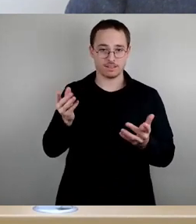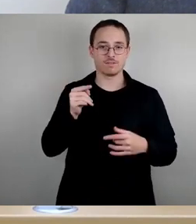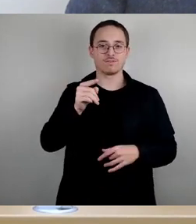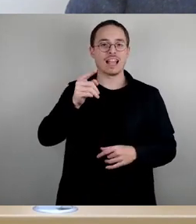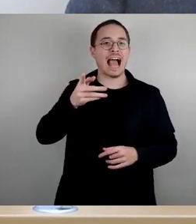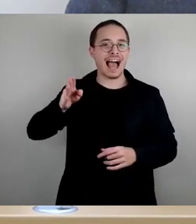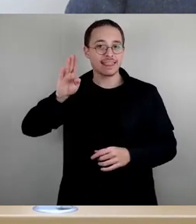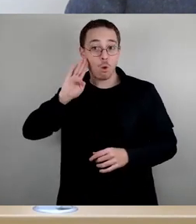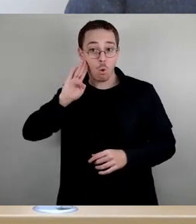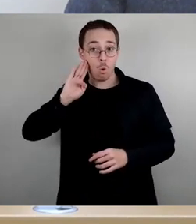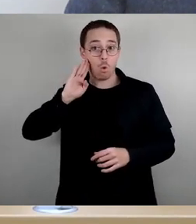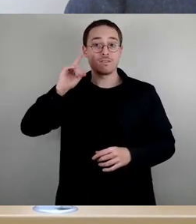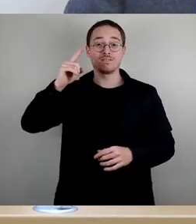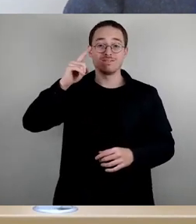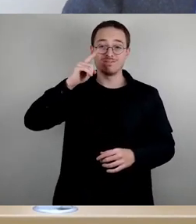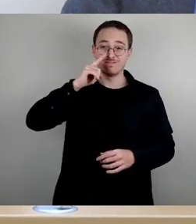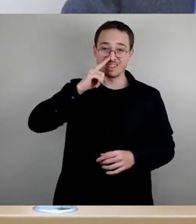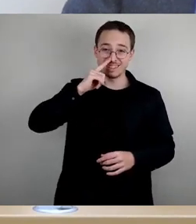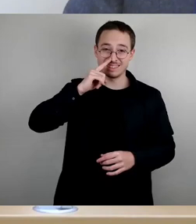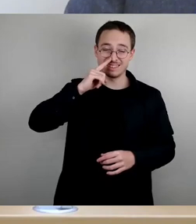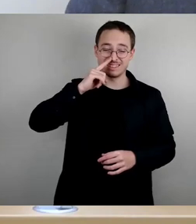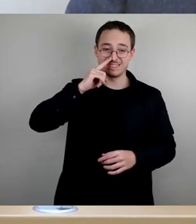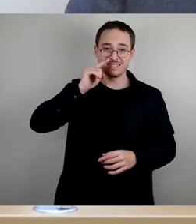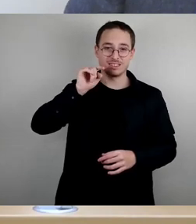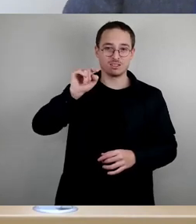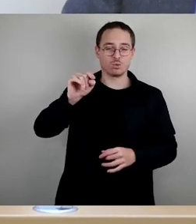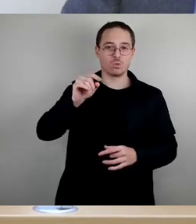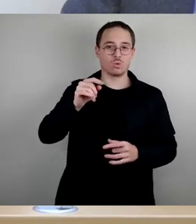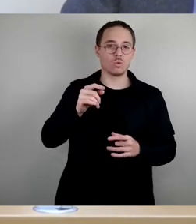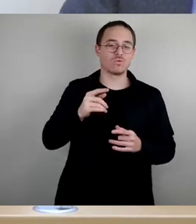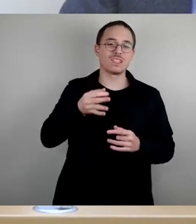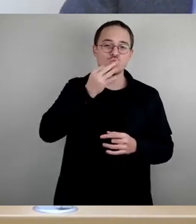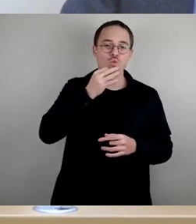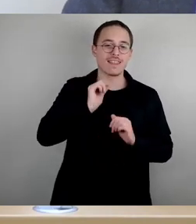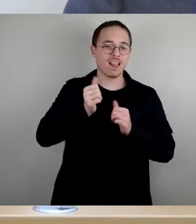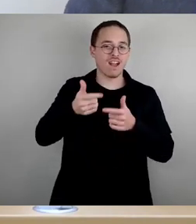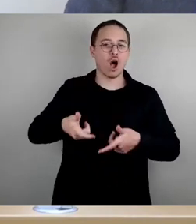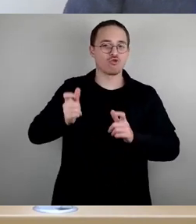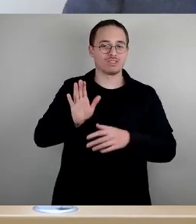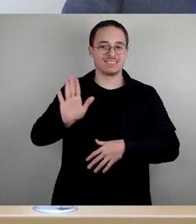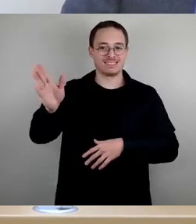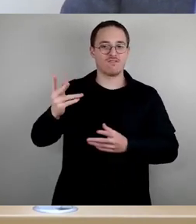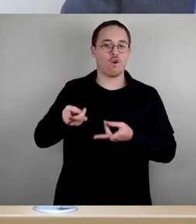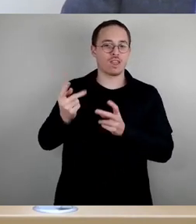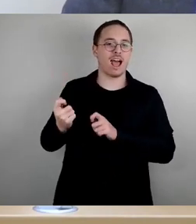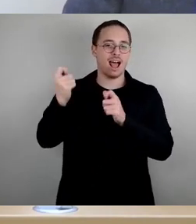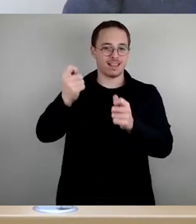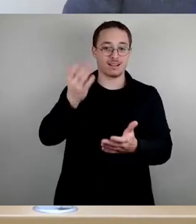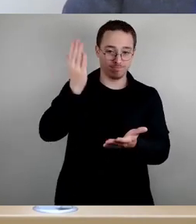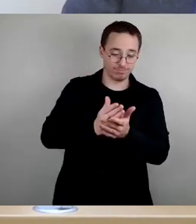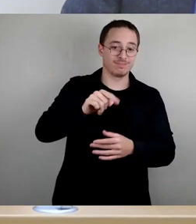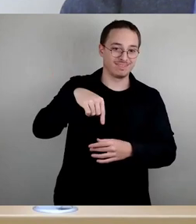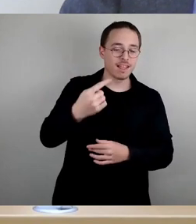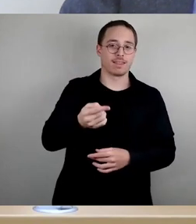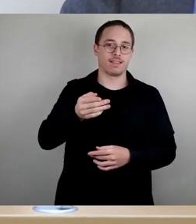der auf die Übermittlung des Förderantrags folgenden Sitzung des Jugendhilfeausschusses zu erfolgen. Und das soll, oder muss, nie soll, muss